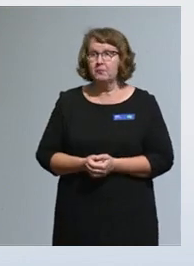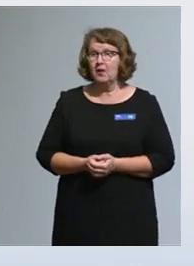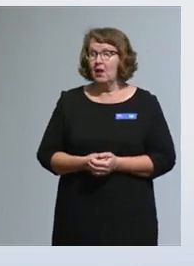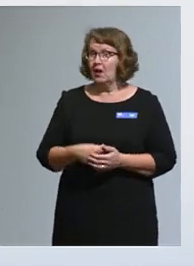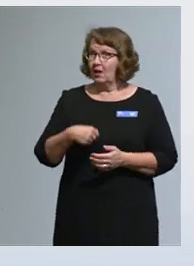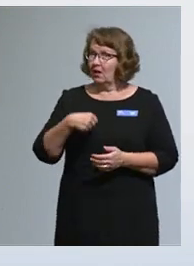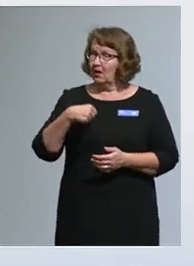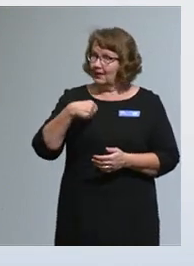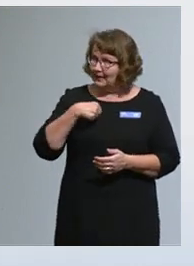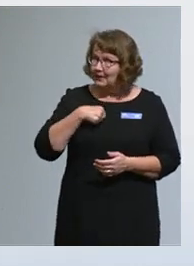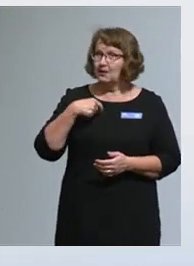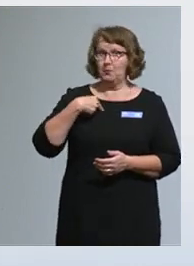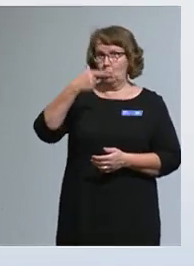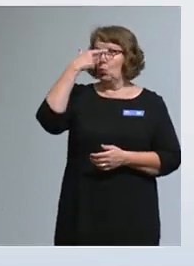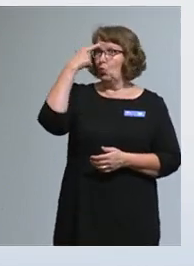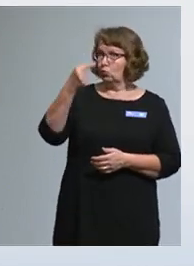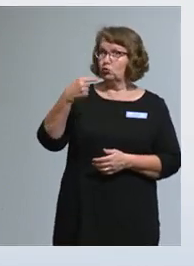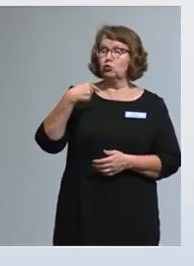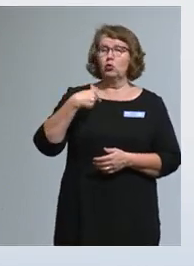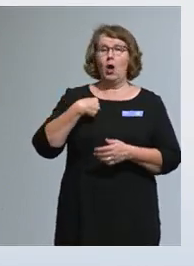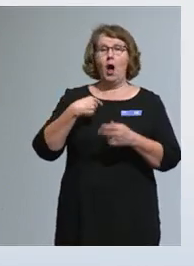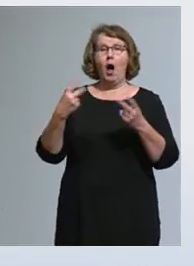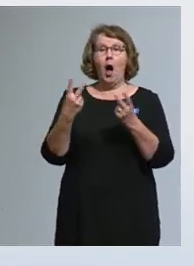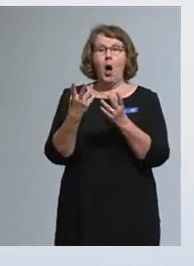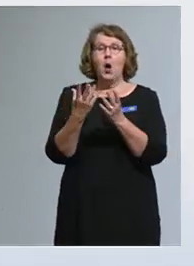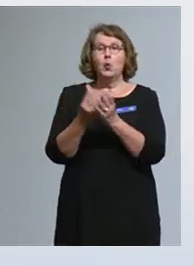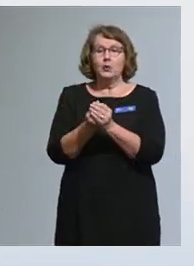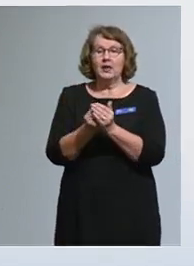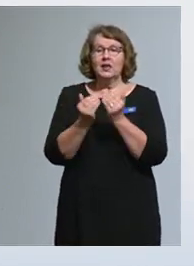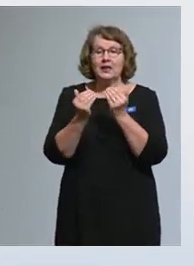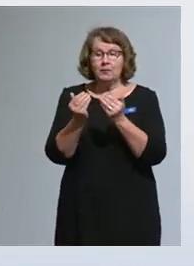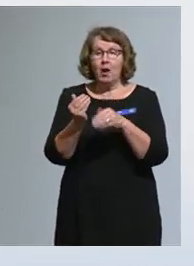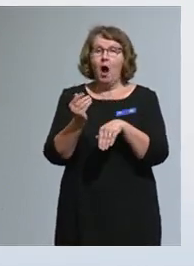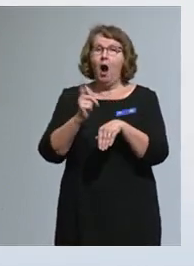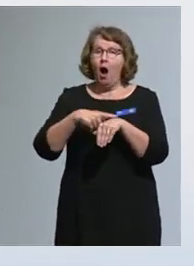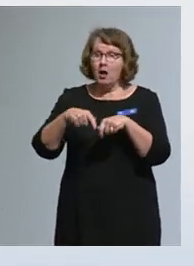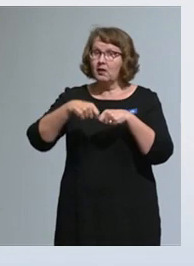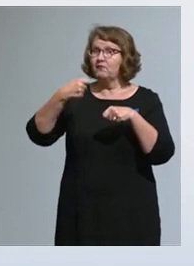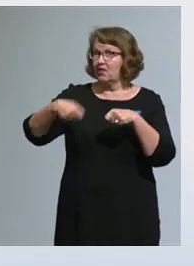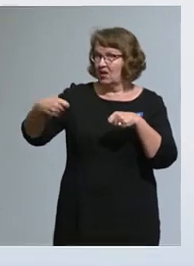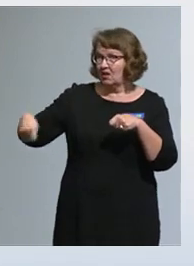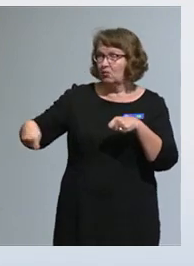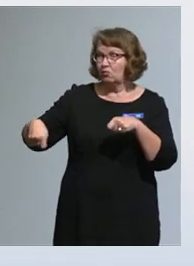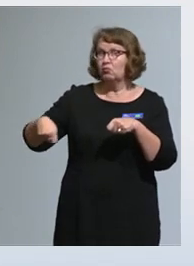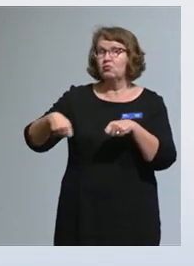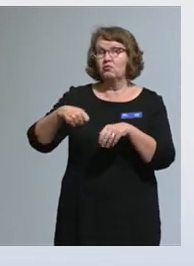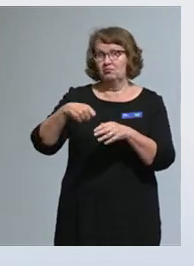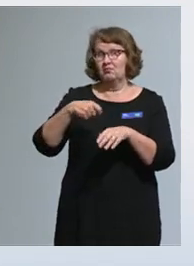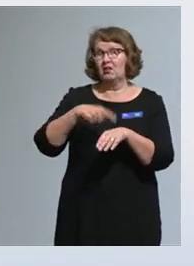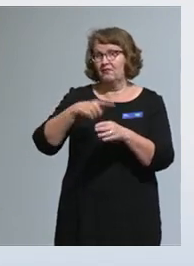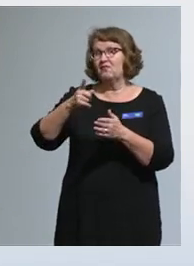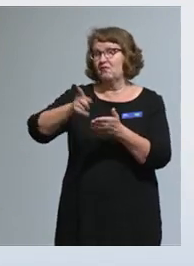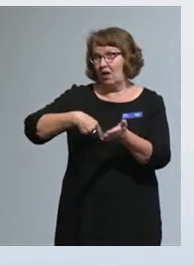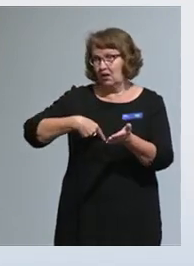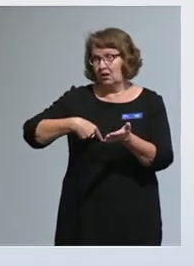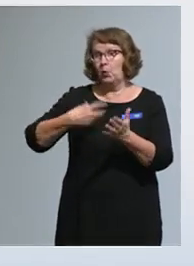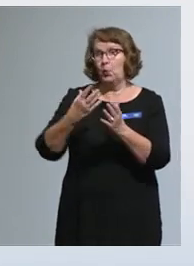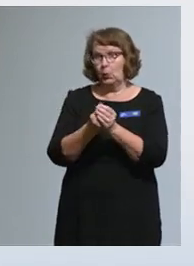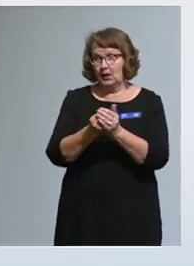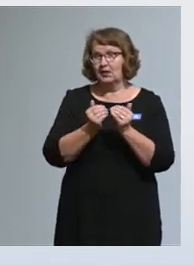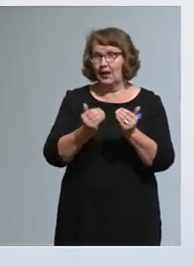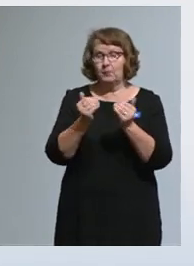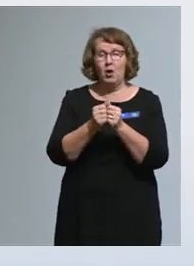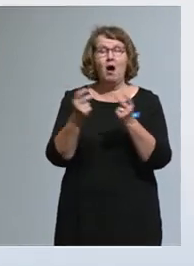henkilökohtaisesti siihen, että vaikka tämä yhteiskehittäminen vie oman aikansa, niin se on se